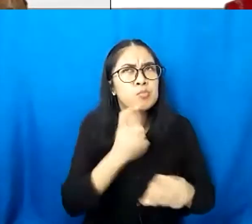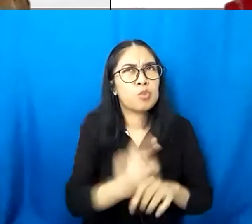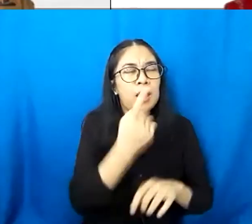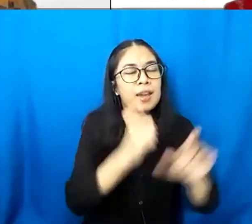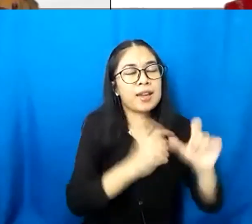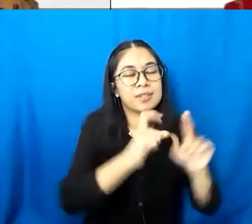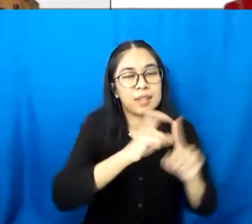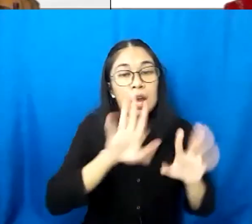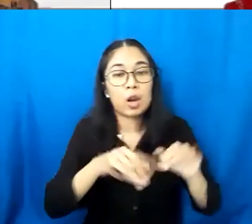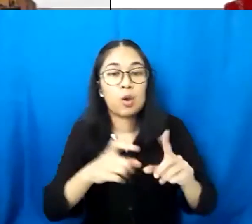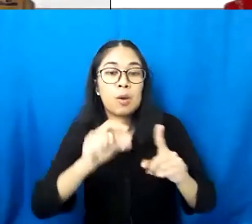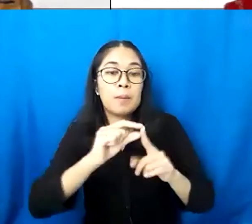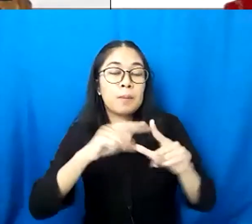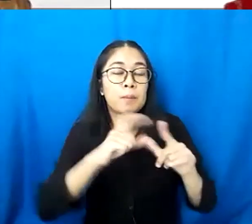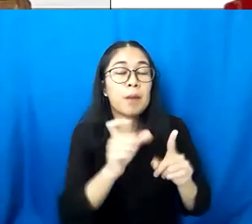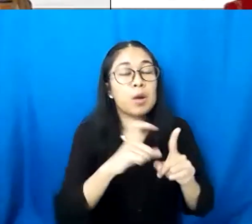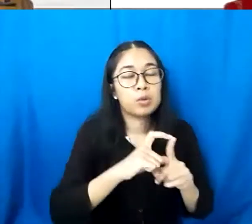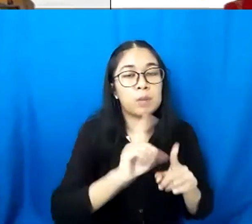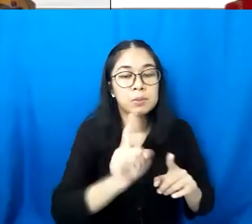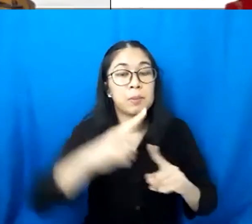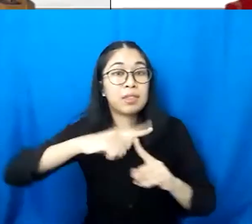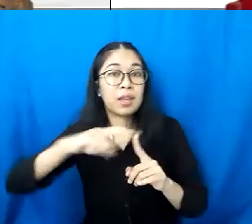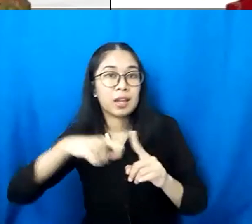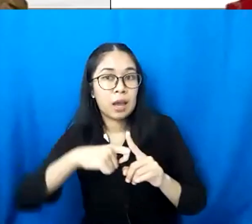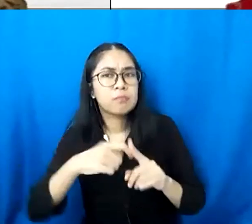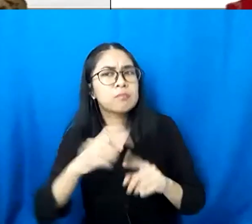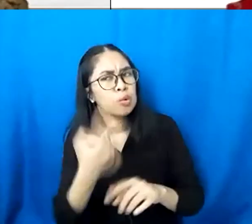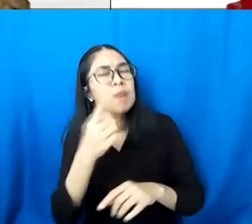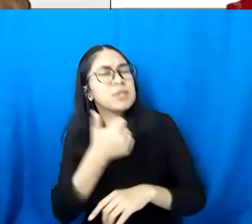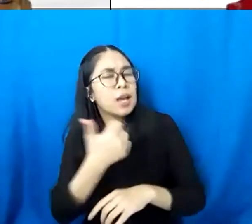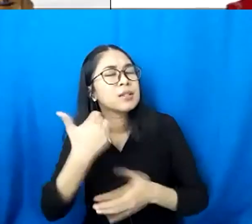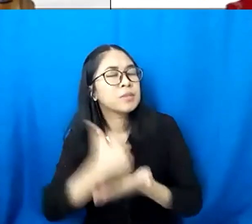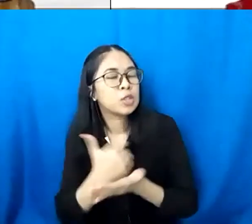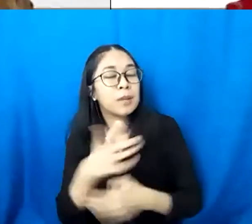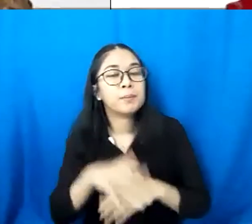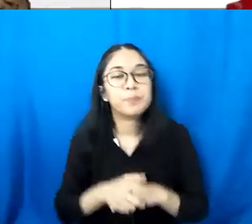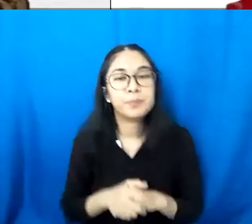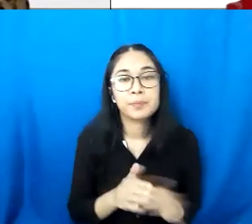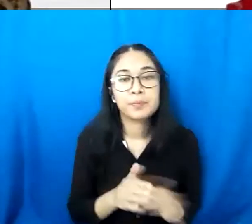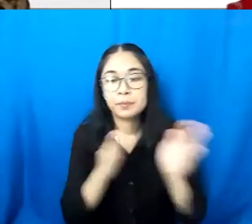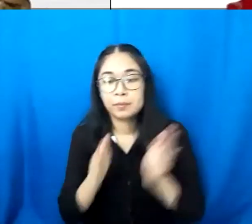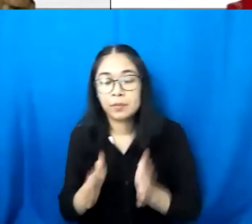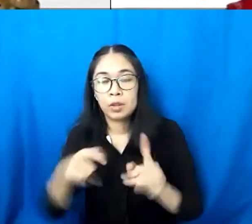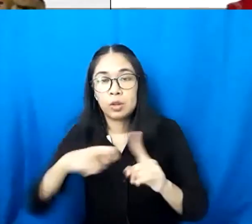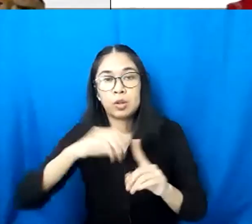adalah formative years pertama di TK ini bisa kita mulai juga di sana nah kemudian konvergensi